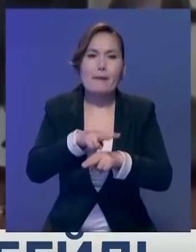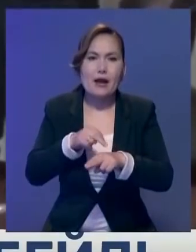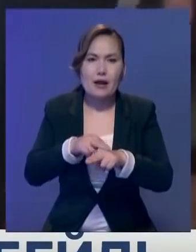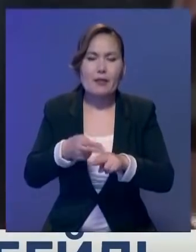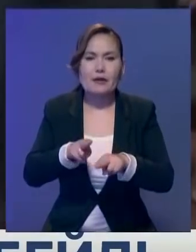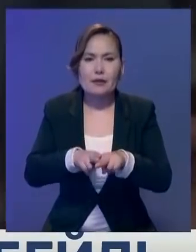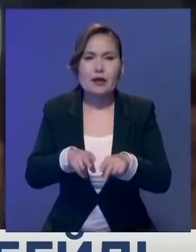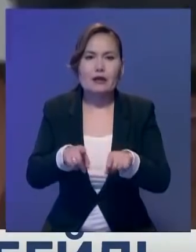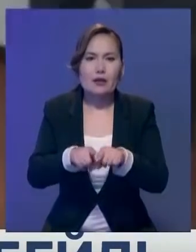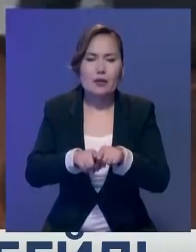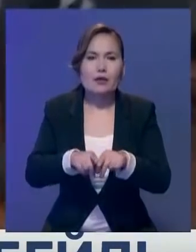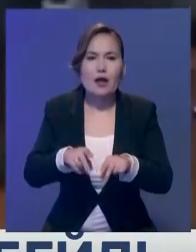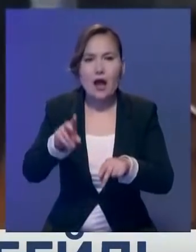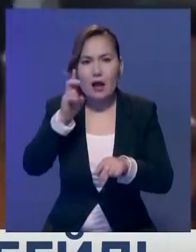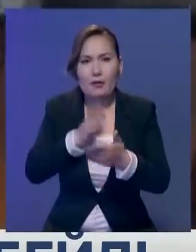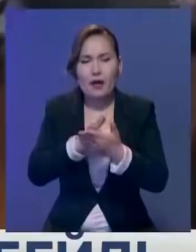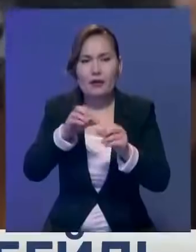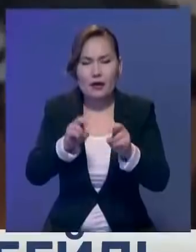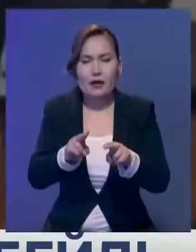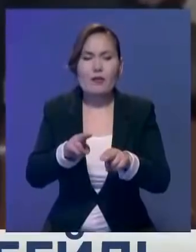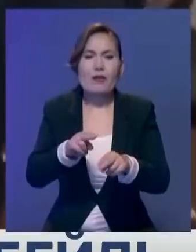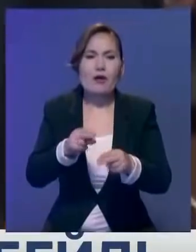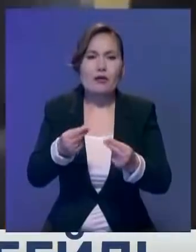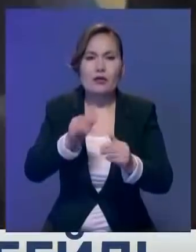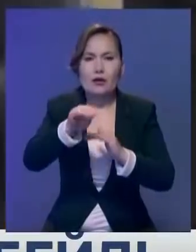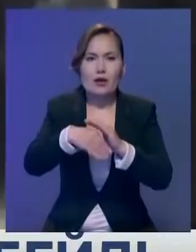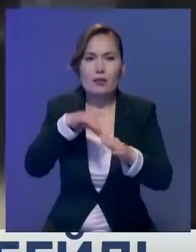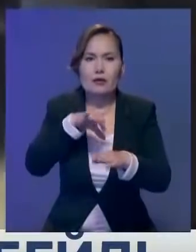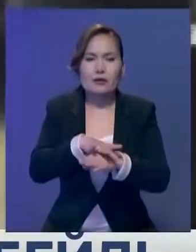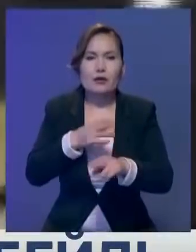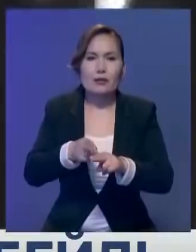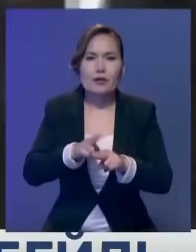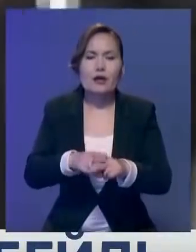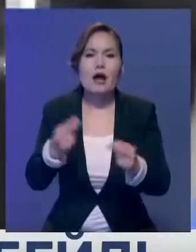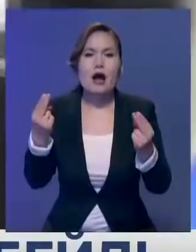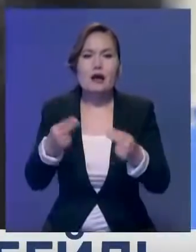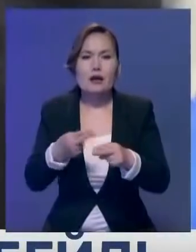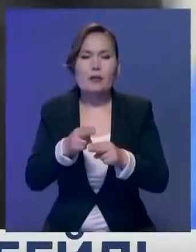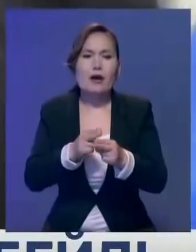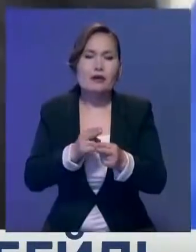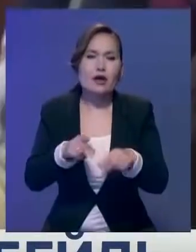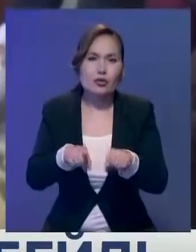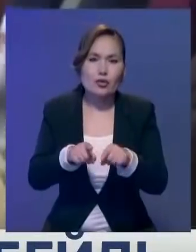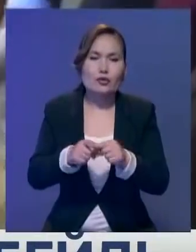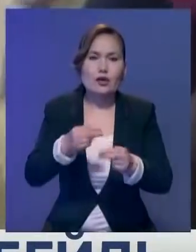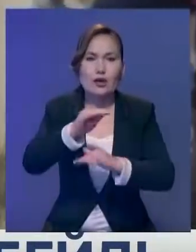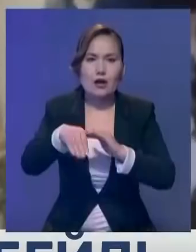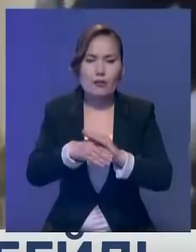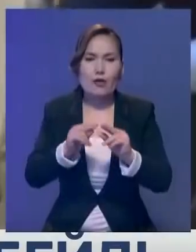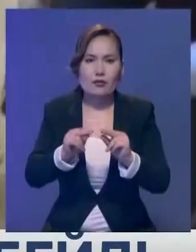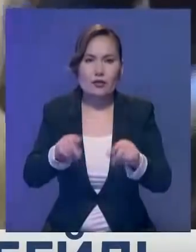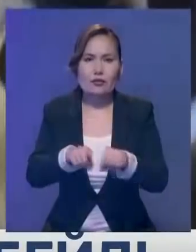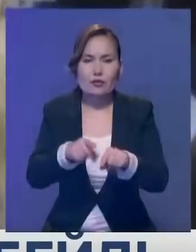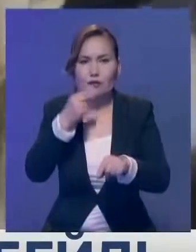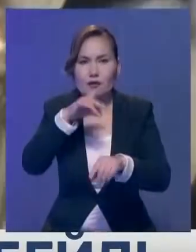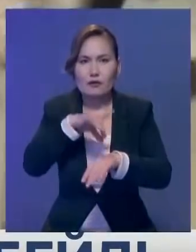полиция мен квазимемлекеттік сектор қызметкерлері бар. Жем қорлыққа бейім үйімдарға кеденді қызметпен білім беру саласыда жатат.